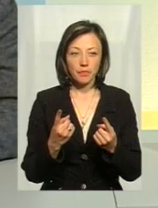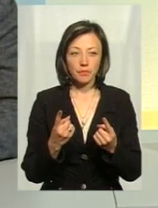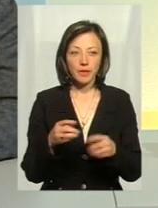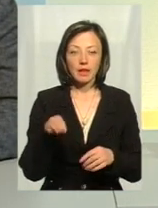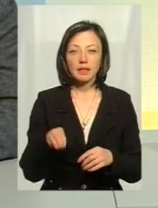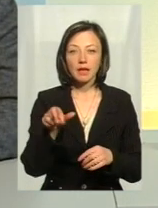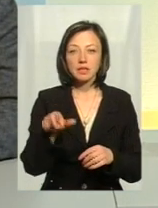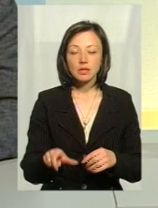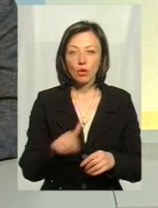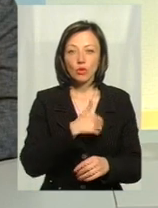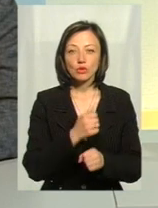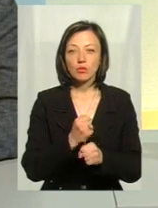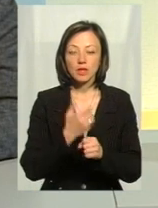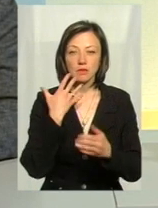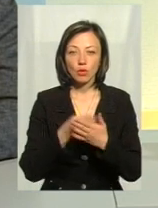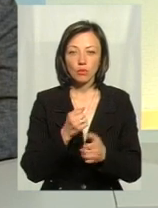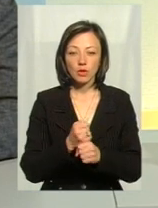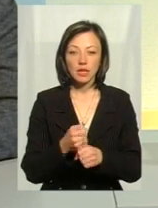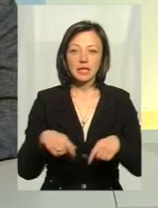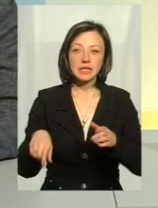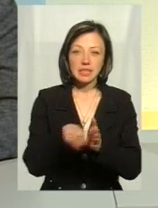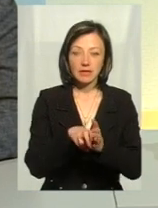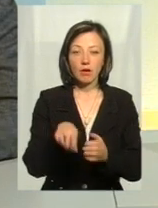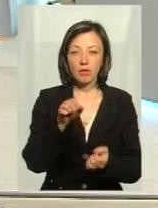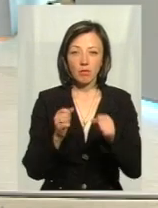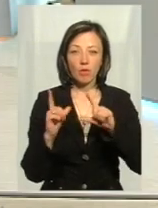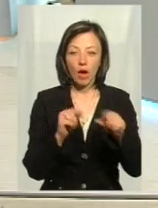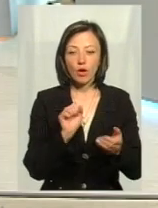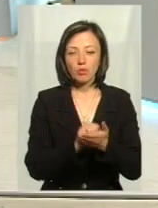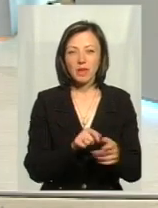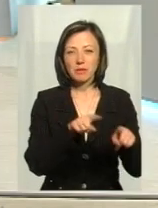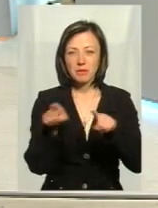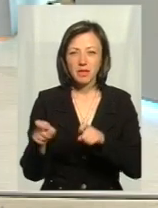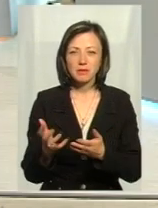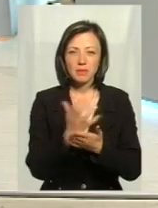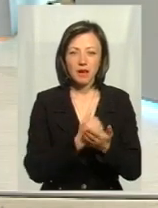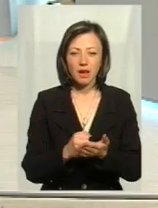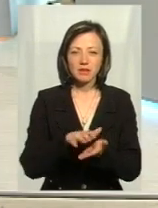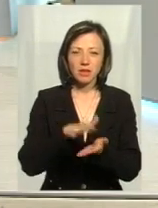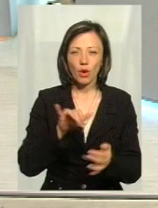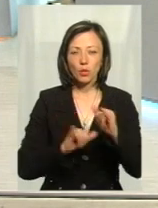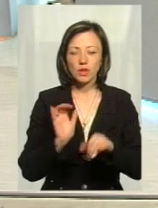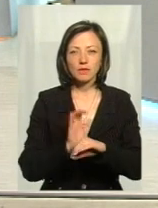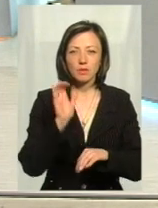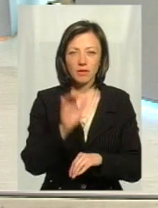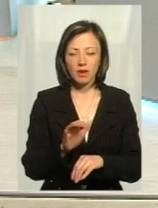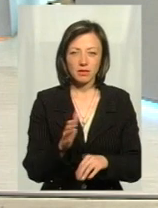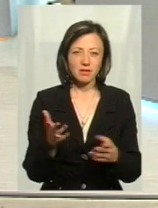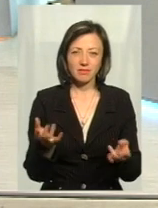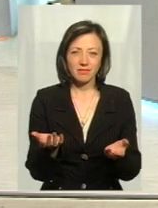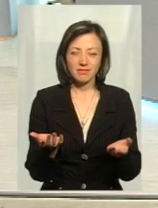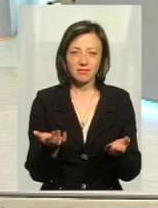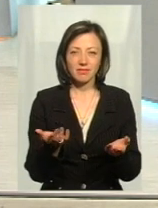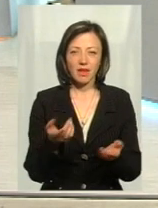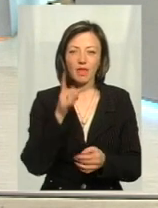таксіст, він хоче робити свою роботу, він сів за руль і поїхав. А документи бігати, щось збирати, складати, кудись відправляти, ну, йому це не